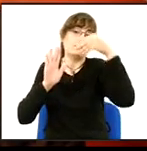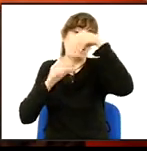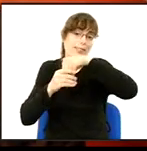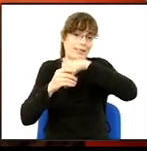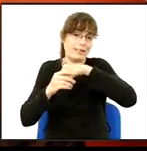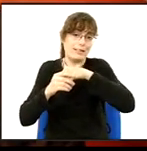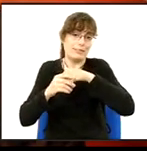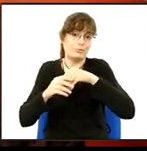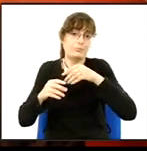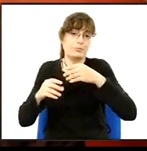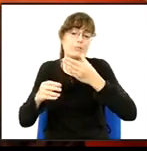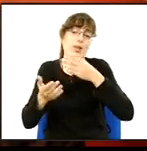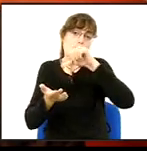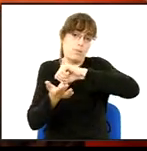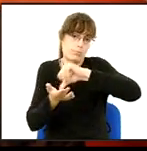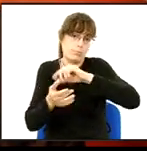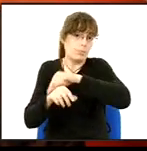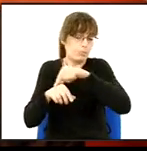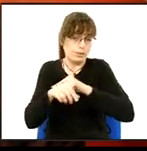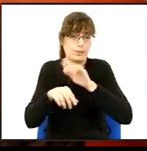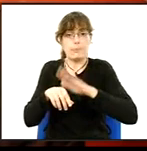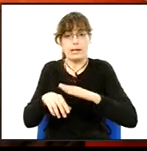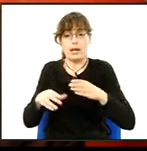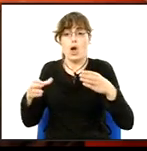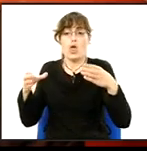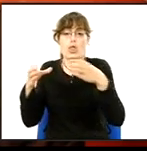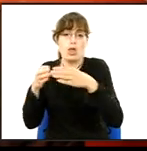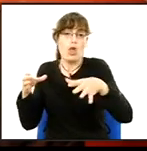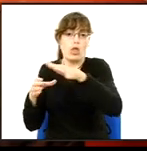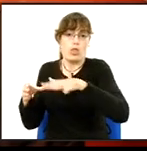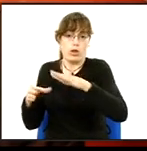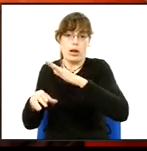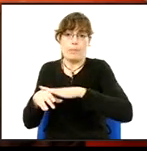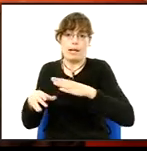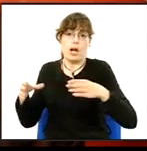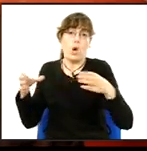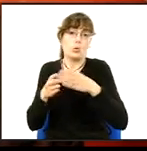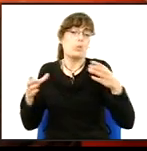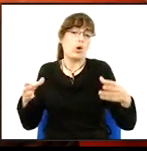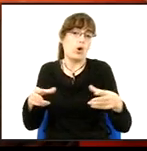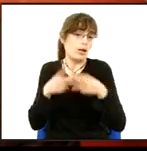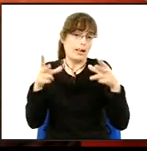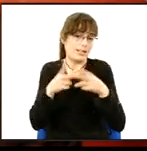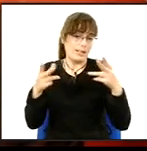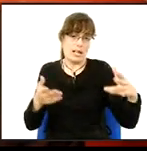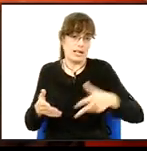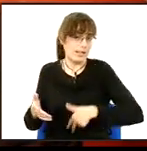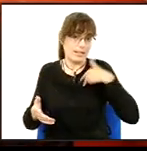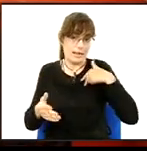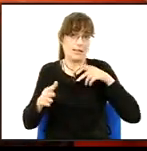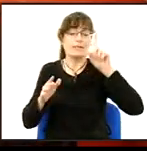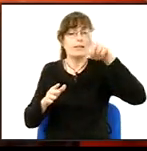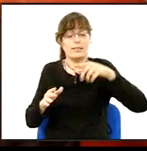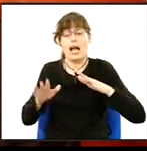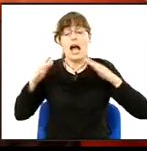actuacions vinculades a la gestió de l'espai públic de la mobilitat i de'ecologia de la ciutat. I malgrat, evidentment,